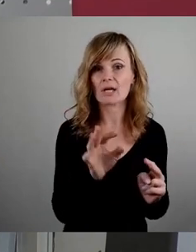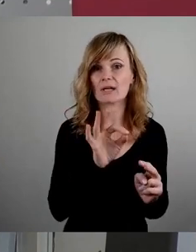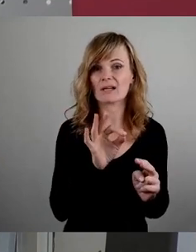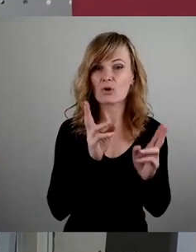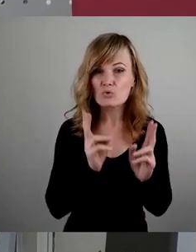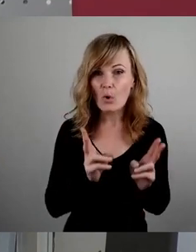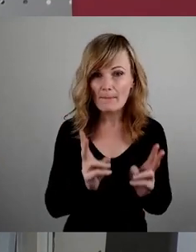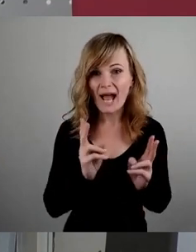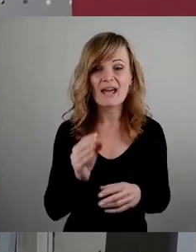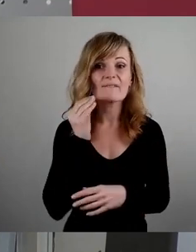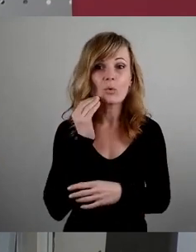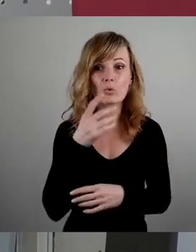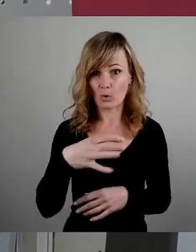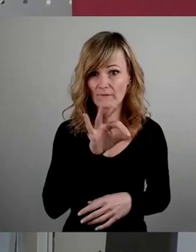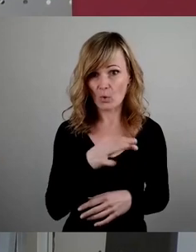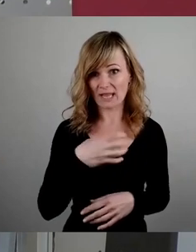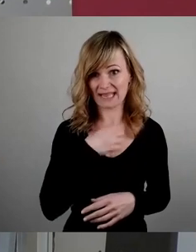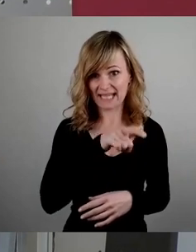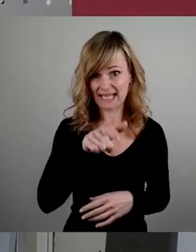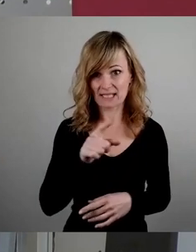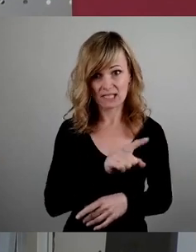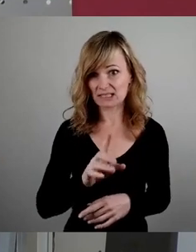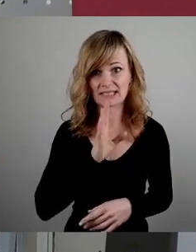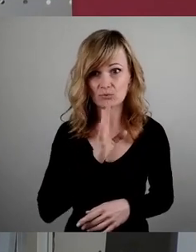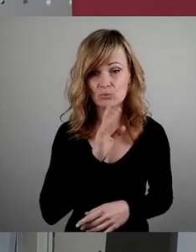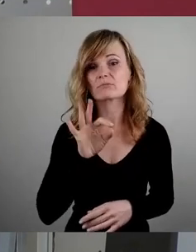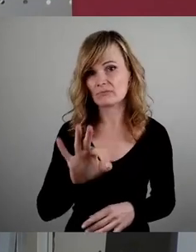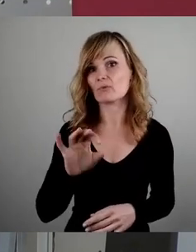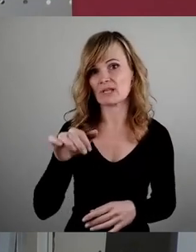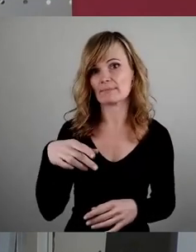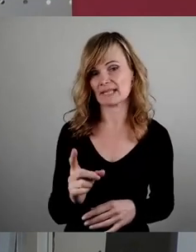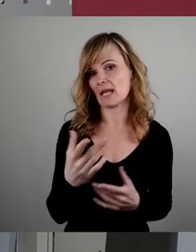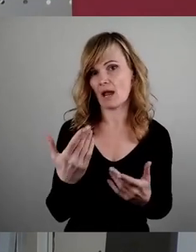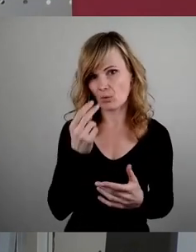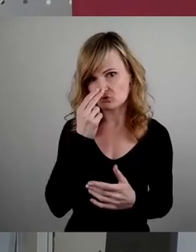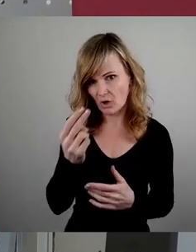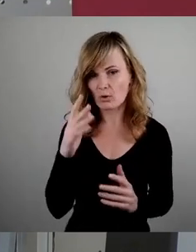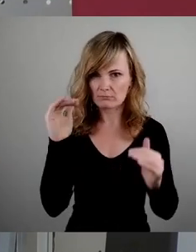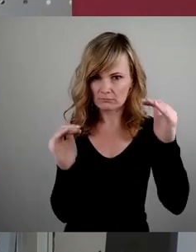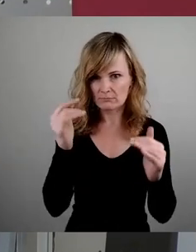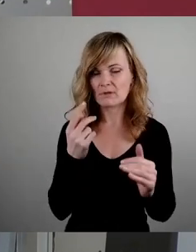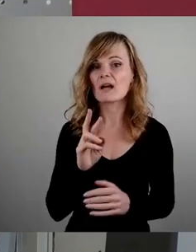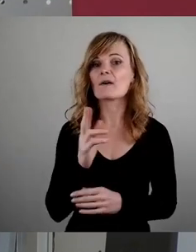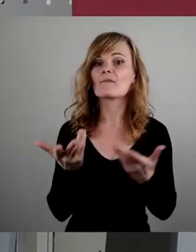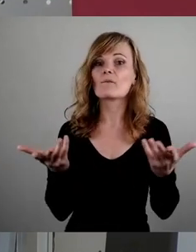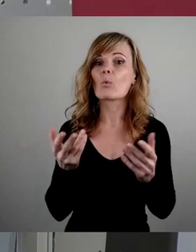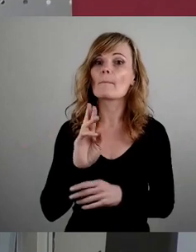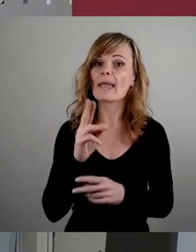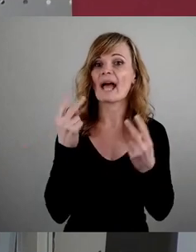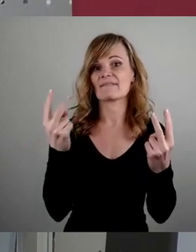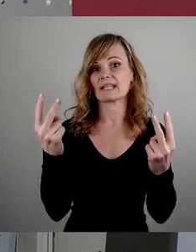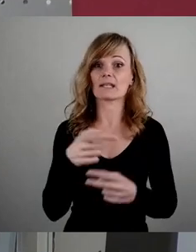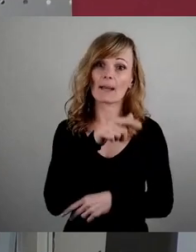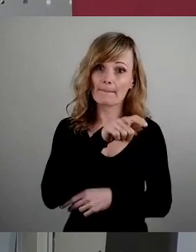man Prioritäten setzen muss, ist für die SPD-Fraktion eben auch klar, dass die Wohnungen für Menschen, die